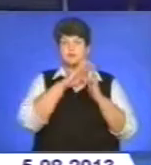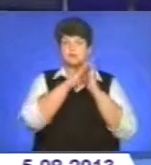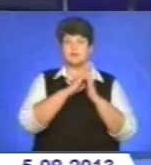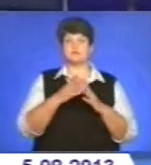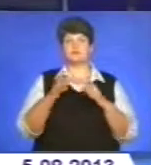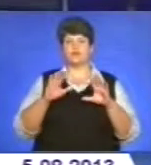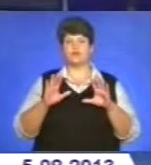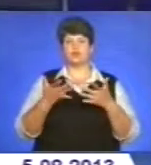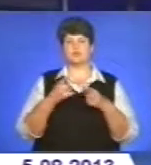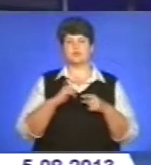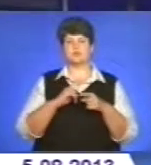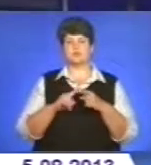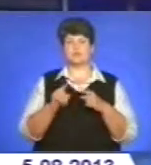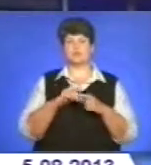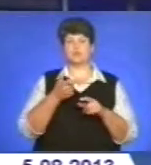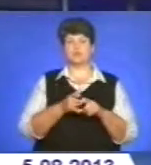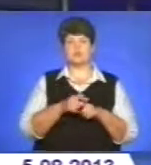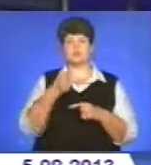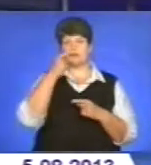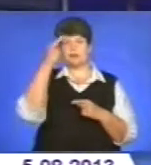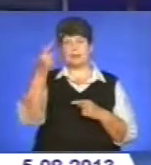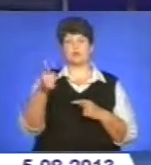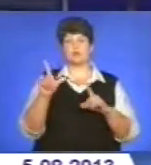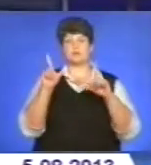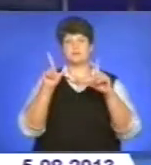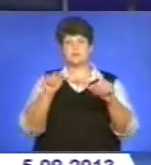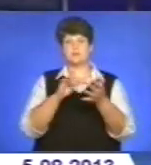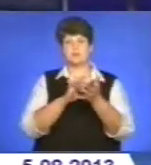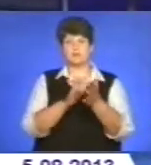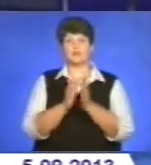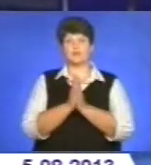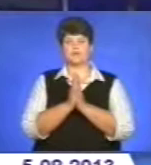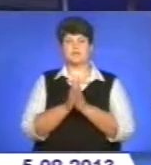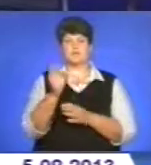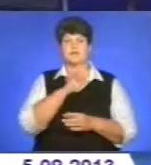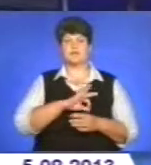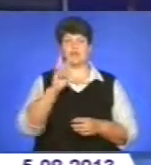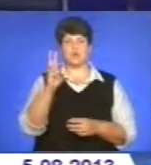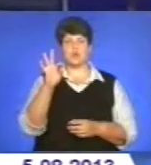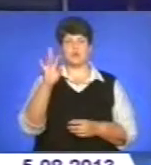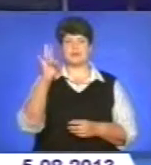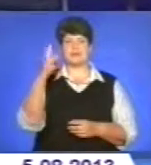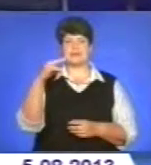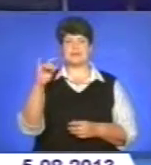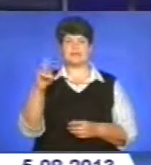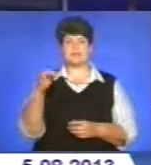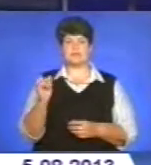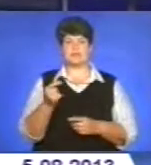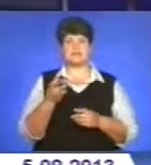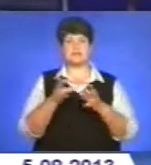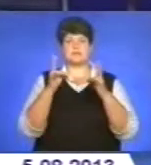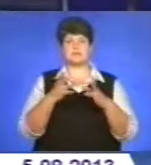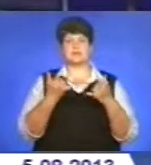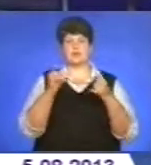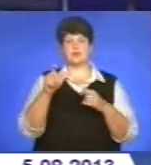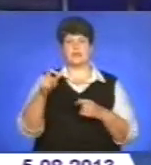Тому під час тривалої мандрівки у ці дні лікарі рекомендують користуватися кондиціонером. Спека небезпечна для людей похилого віку і